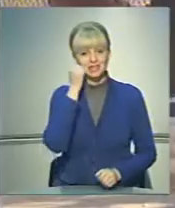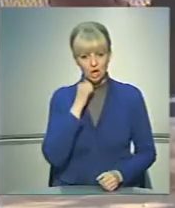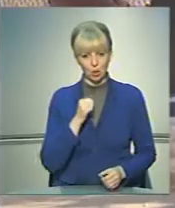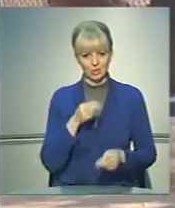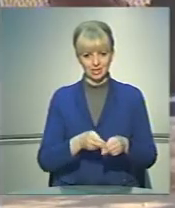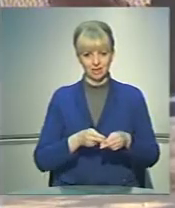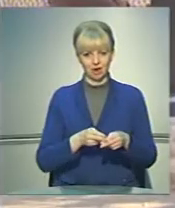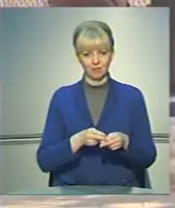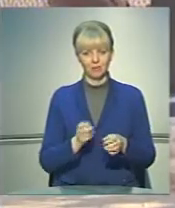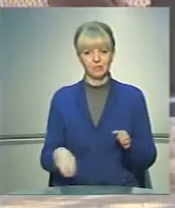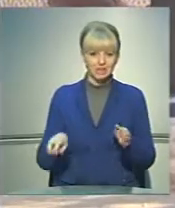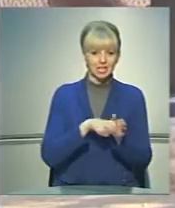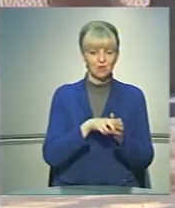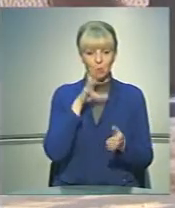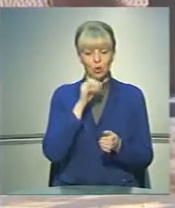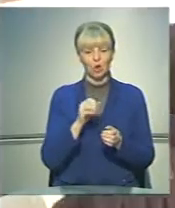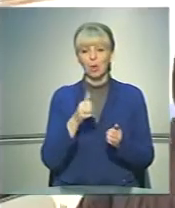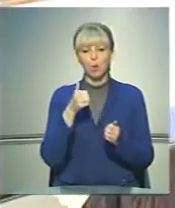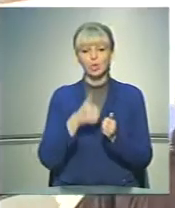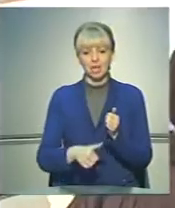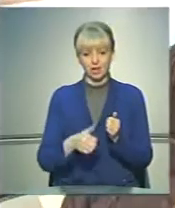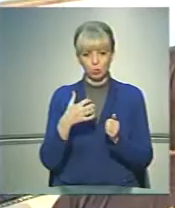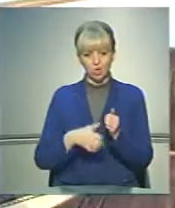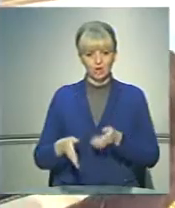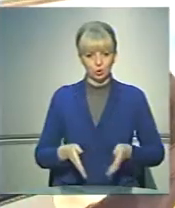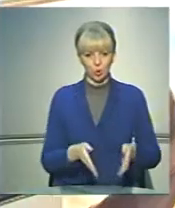станції. І застрибують у маршрутку ледь не посеред дороги.